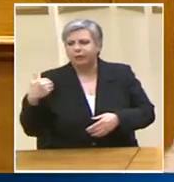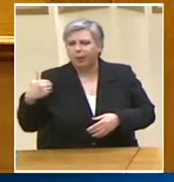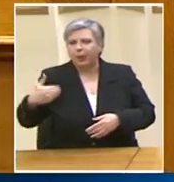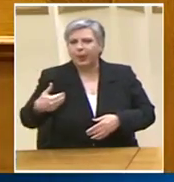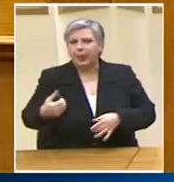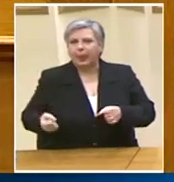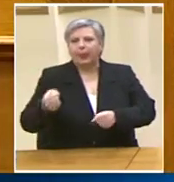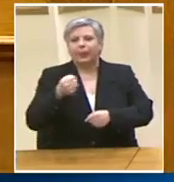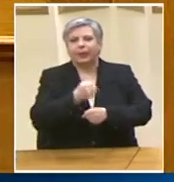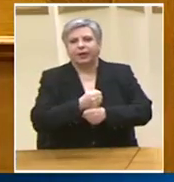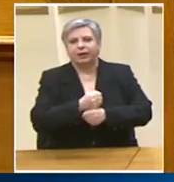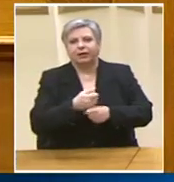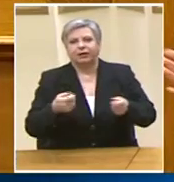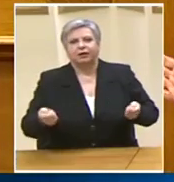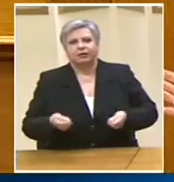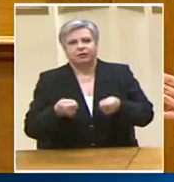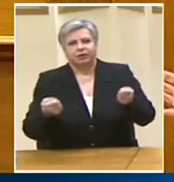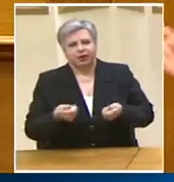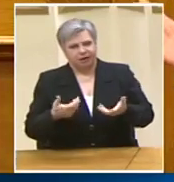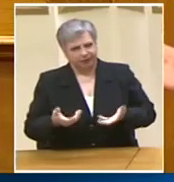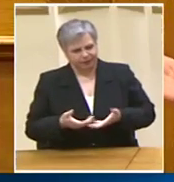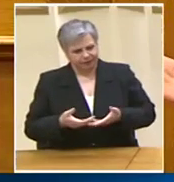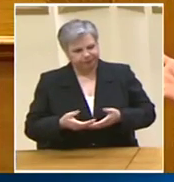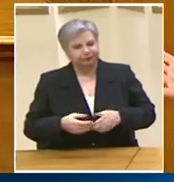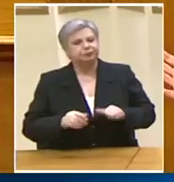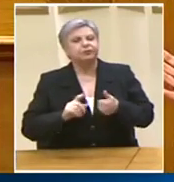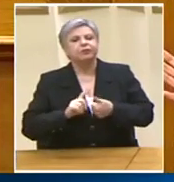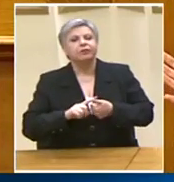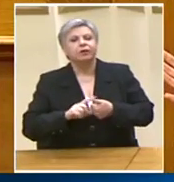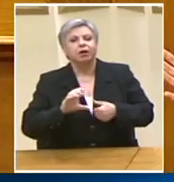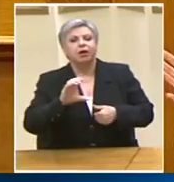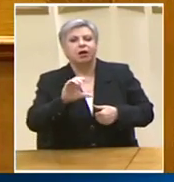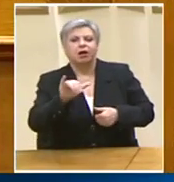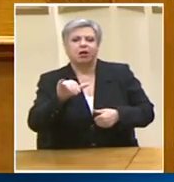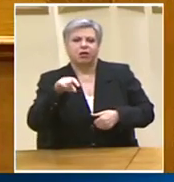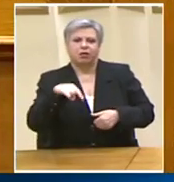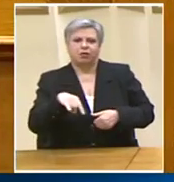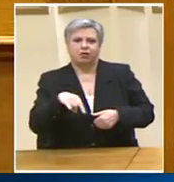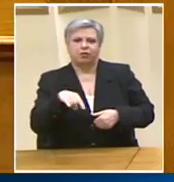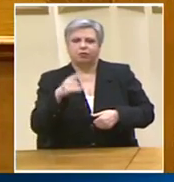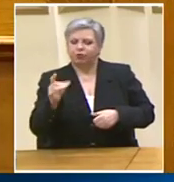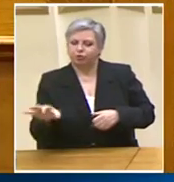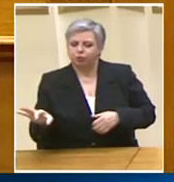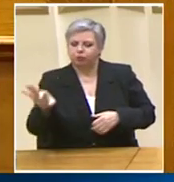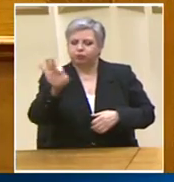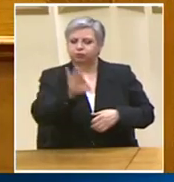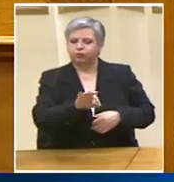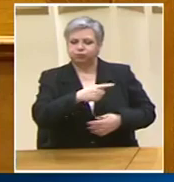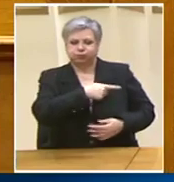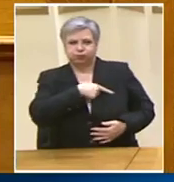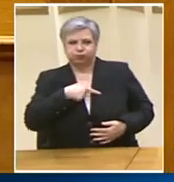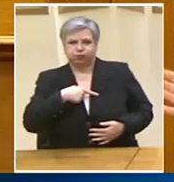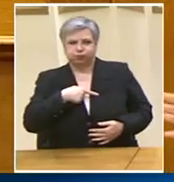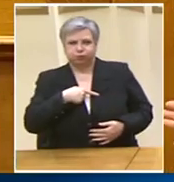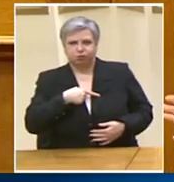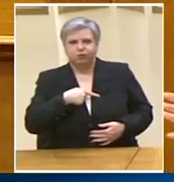Διορίσατε ως επικεφαλής της ΕΙΠ Έναν κύριο δεν το γνωρίζει κανείς Δεν έχει κανένα βιογραφικό